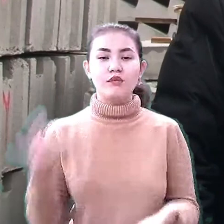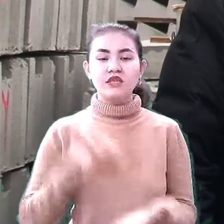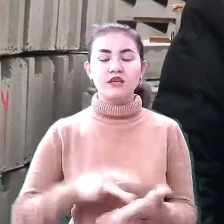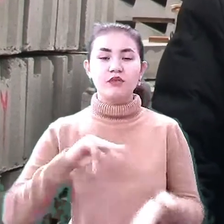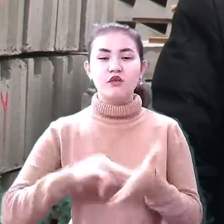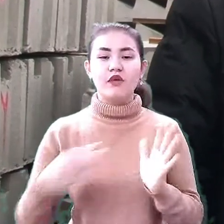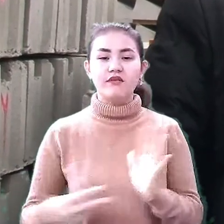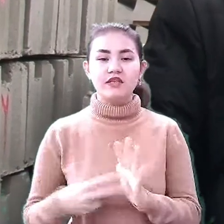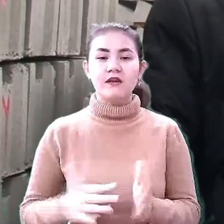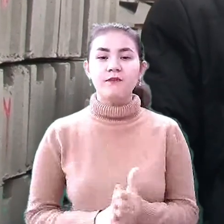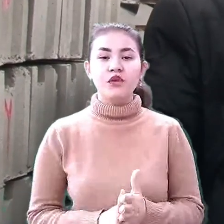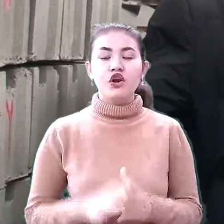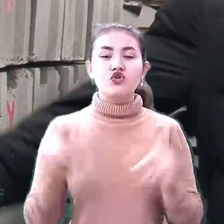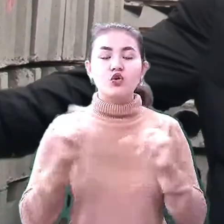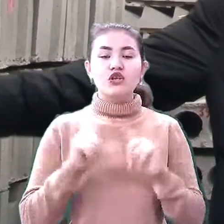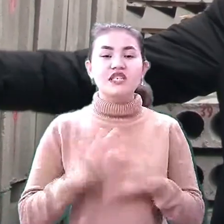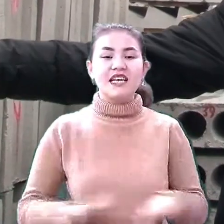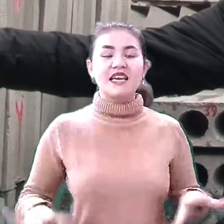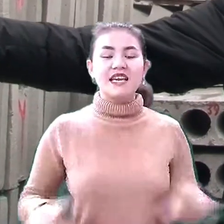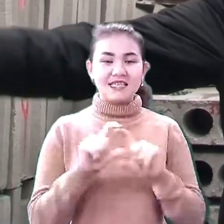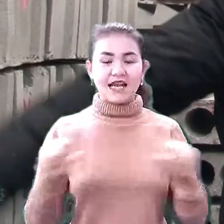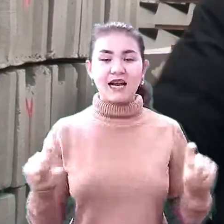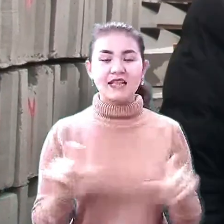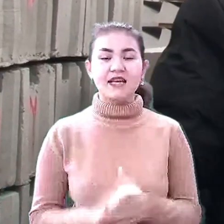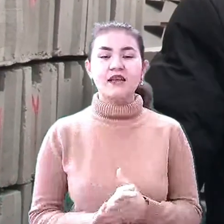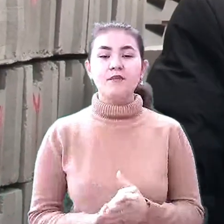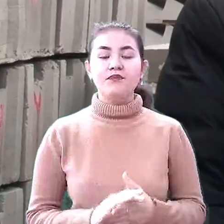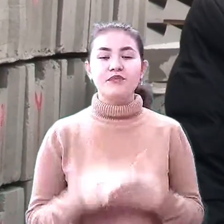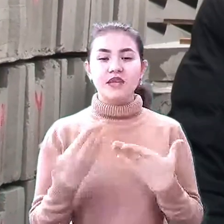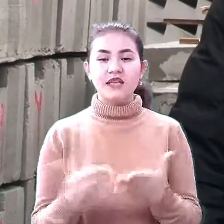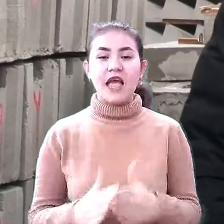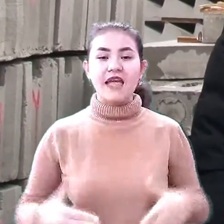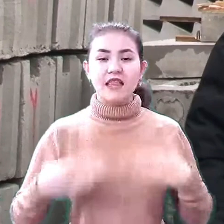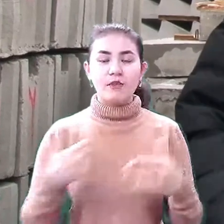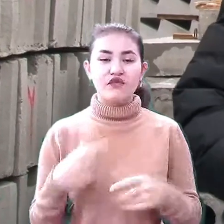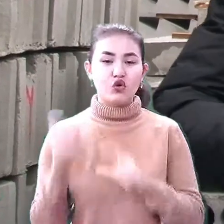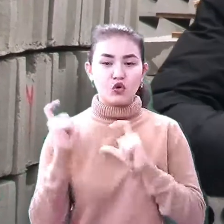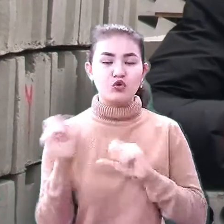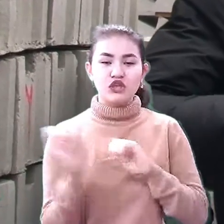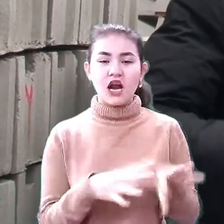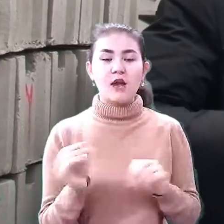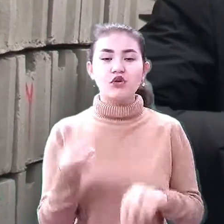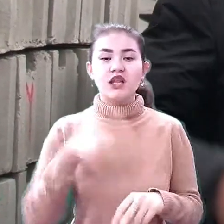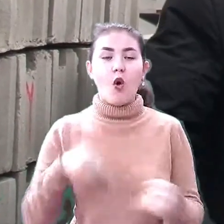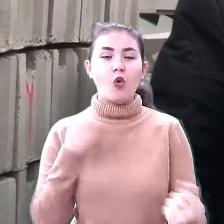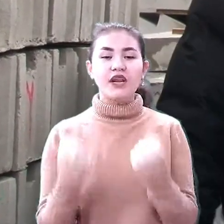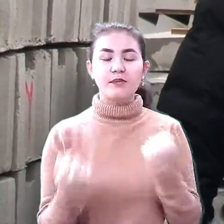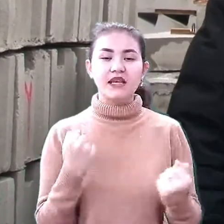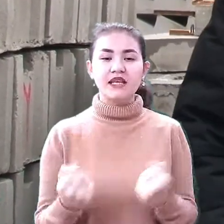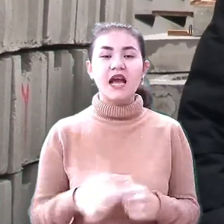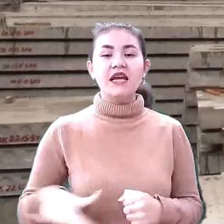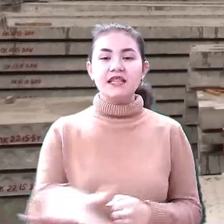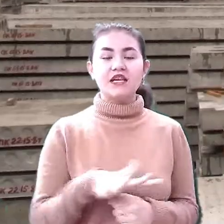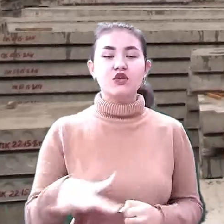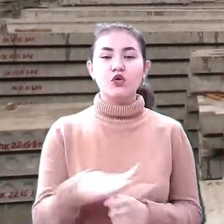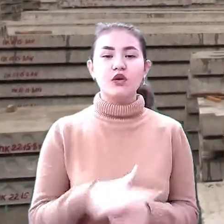дошкільний навчальний заклад. На даний етап ми їх відгружаємо для укріплення території міста